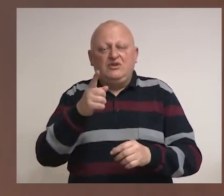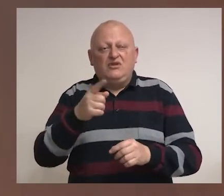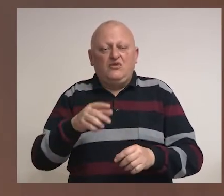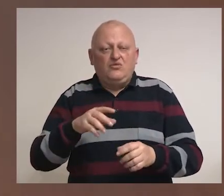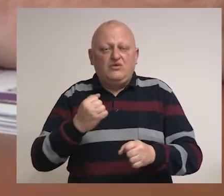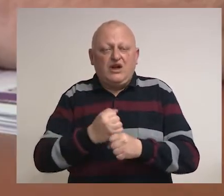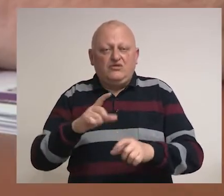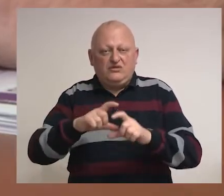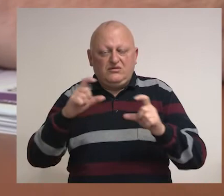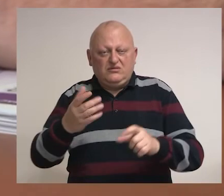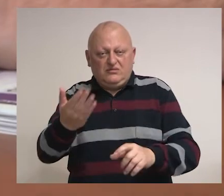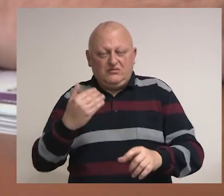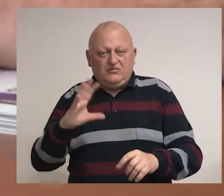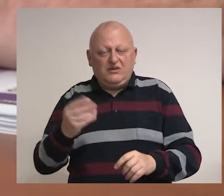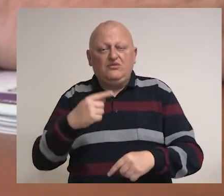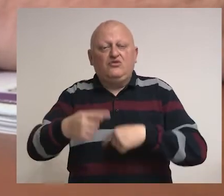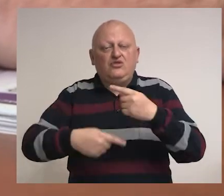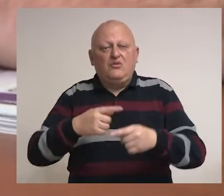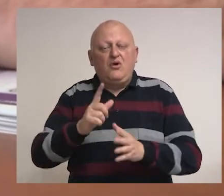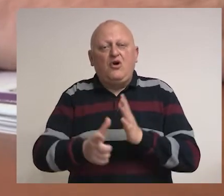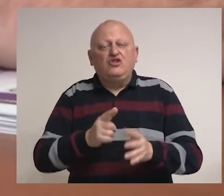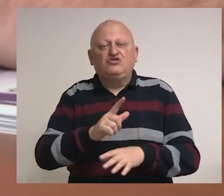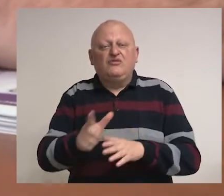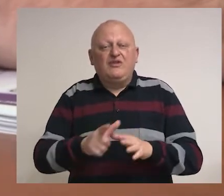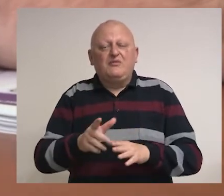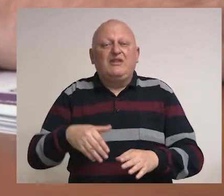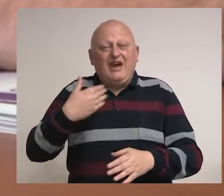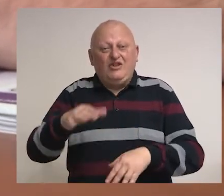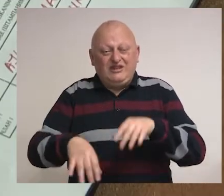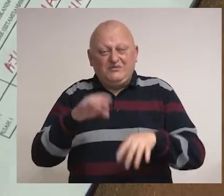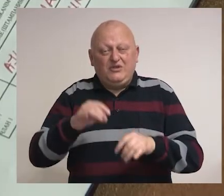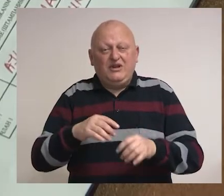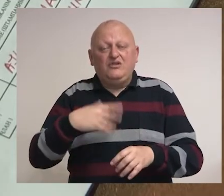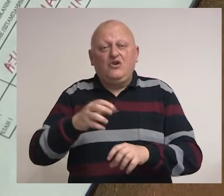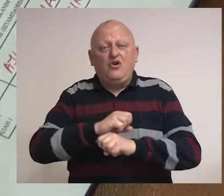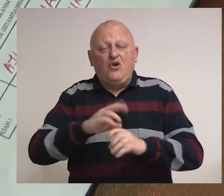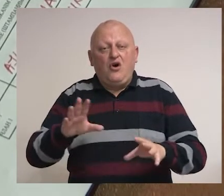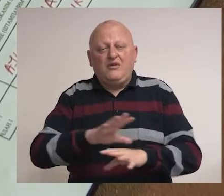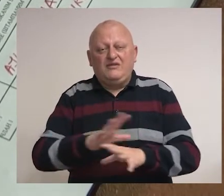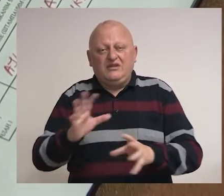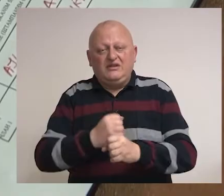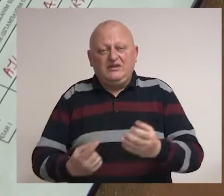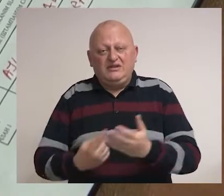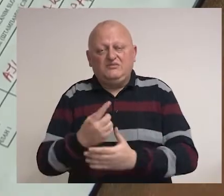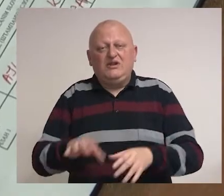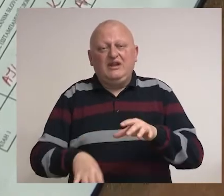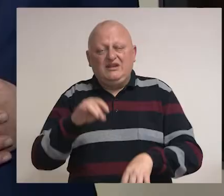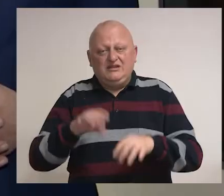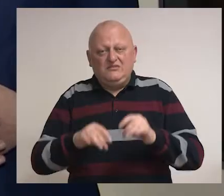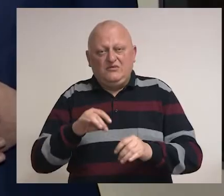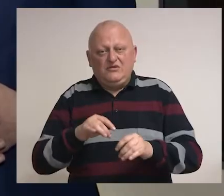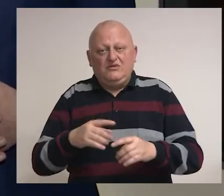institucija, prije, u toku i u određenom vremenu nakon izbora, do objave konačnih rezultata izbora.